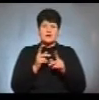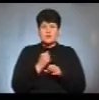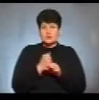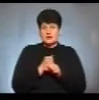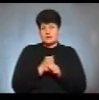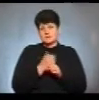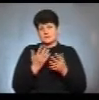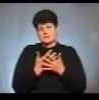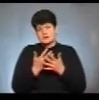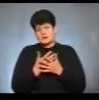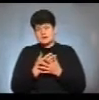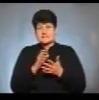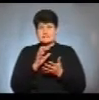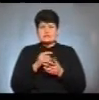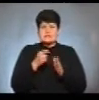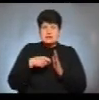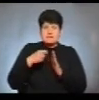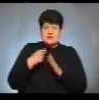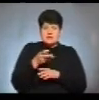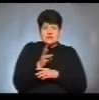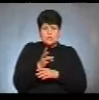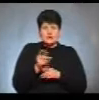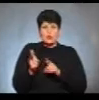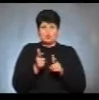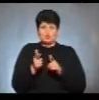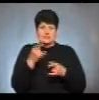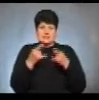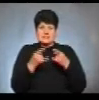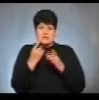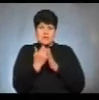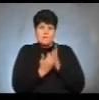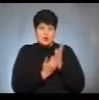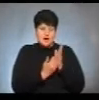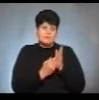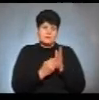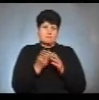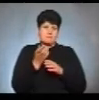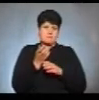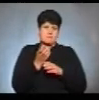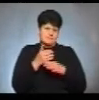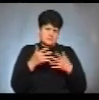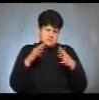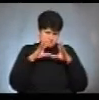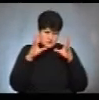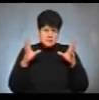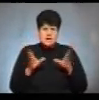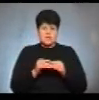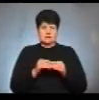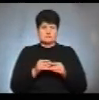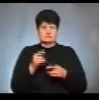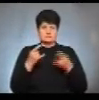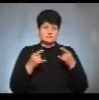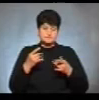анімація, як знімається кіно, як готується телевізійні програми, передачі взагалі продукти.